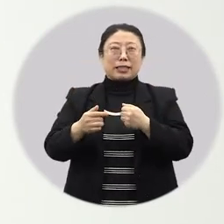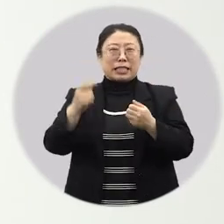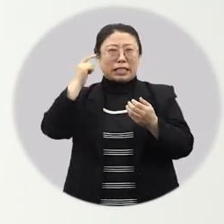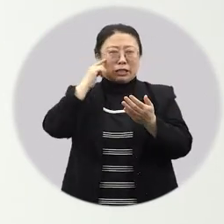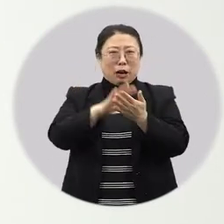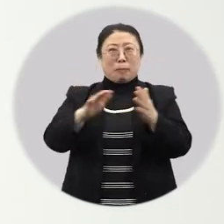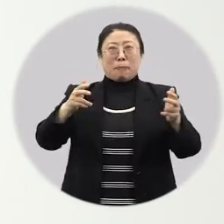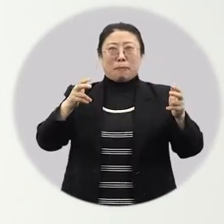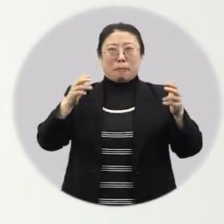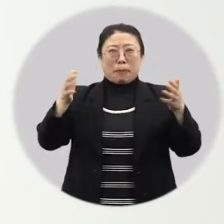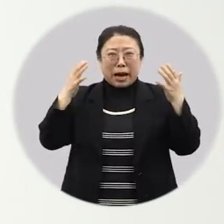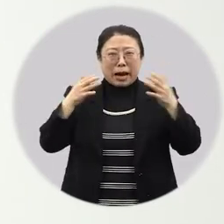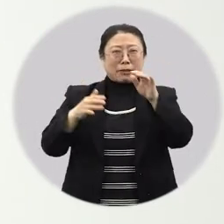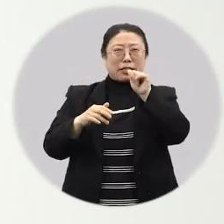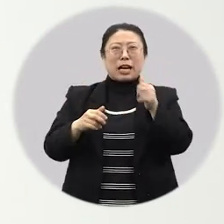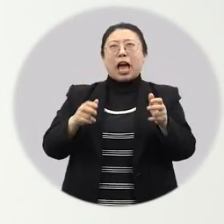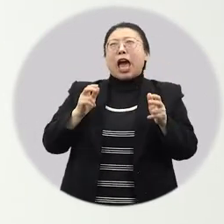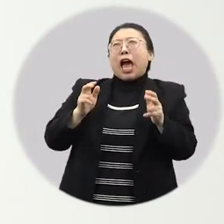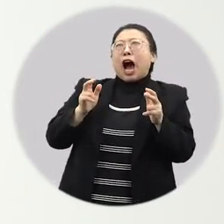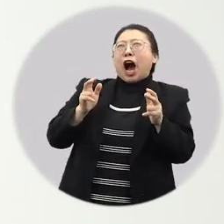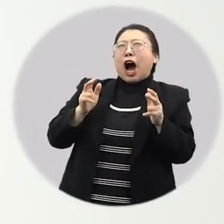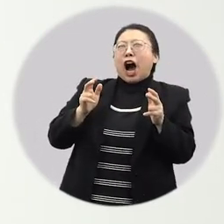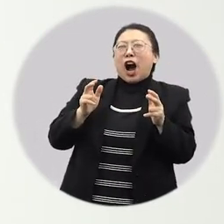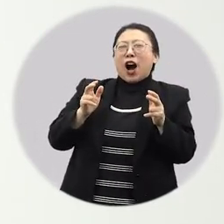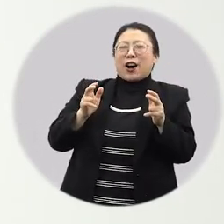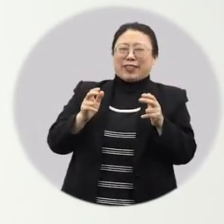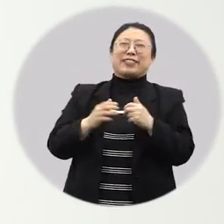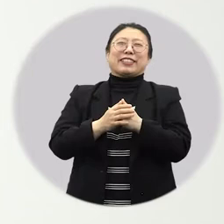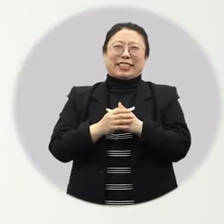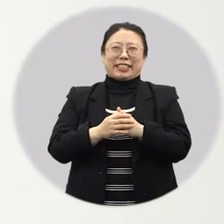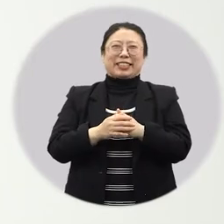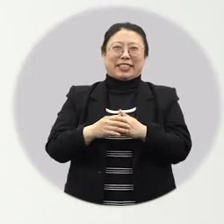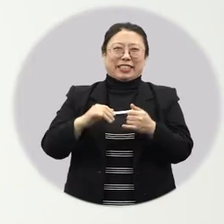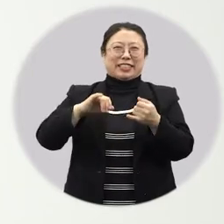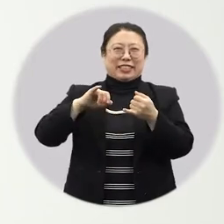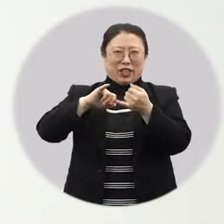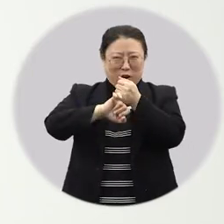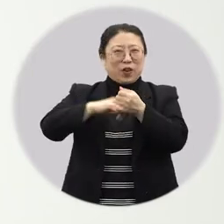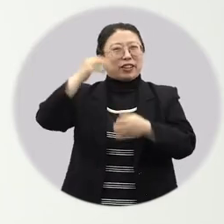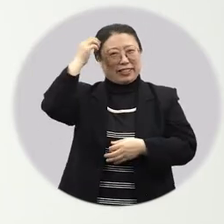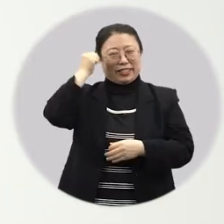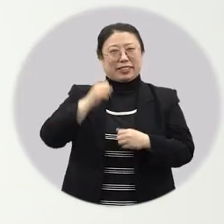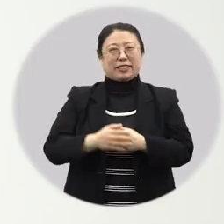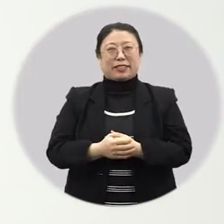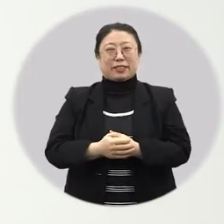시원한 바람이 쏟아지는 에어컨을 절대 빠뜨릴 수가 없죠.